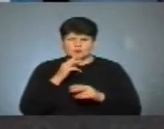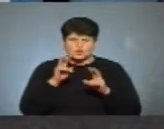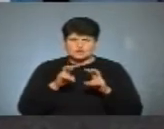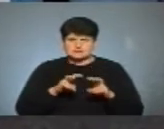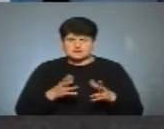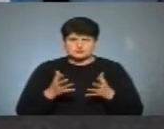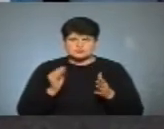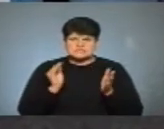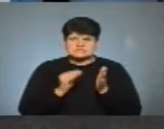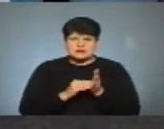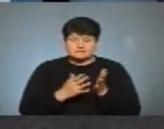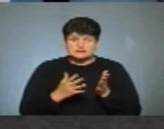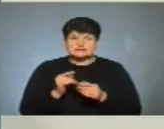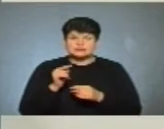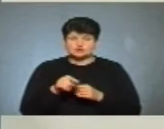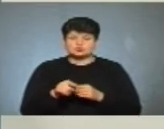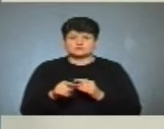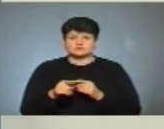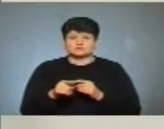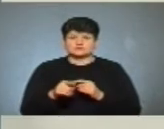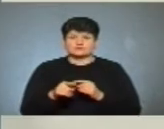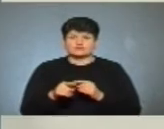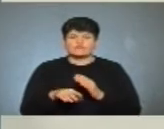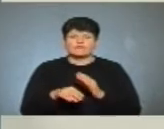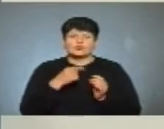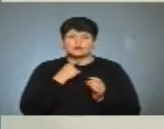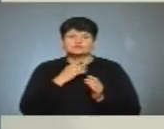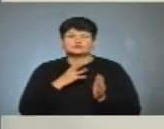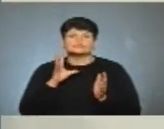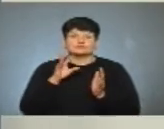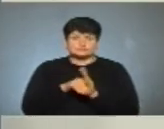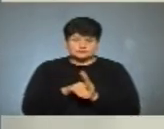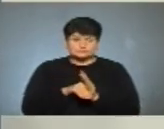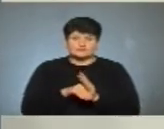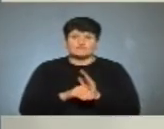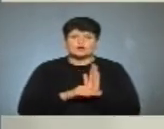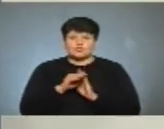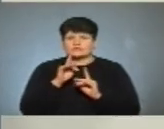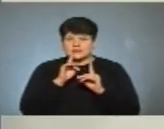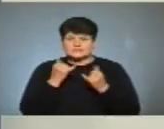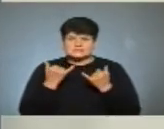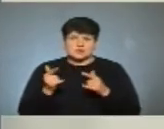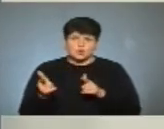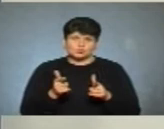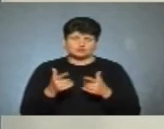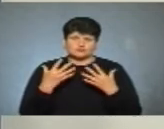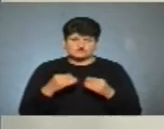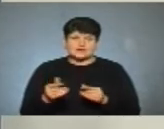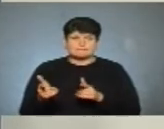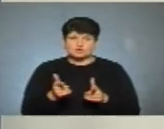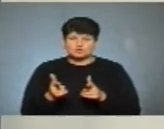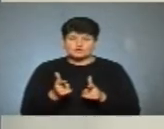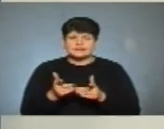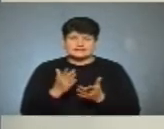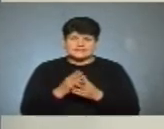щодо проставляти, для того, щоб його виборець був все-таки зарахований. відповідно, Верховна Рада зараз готує, вже підготувала, і,